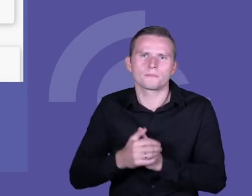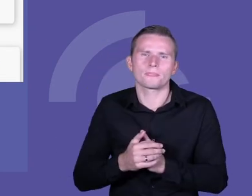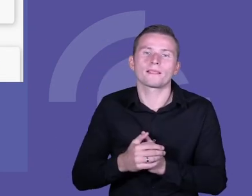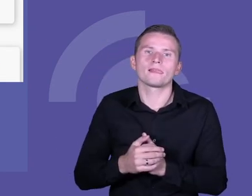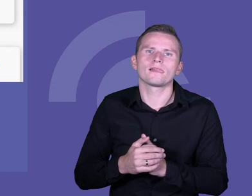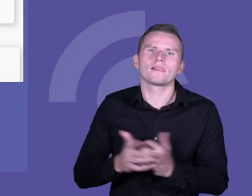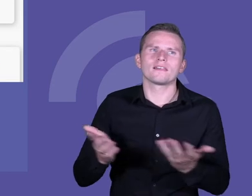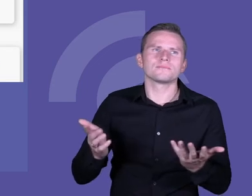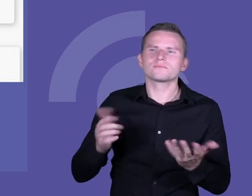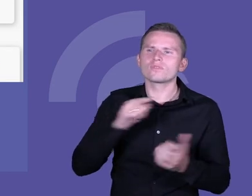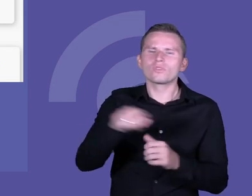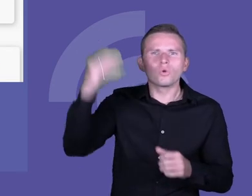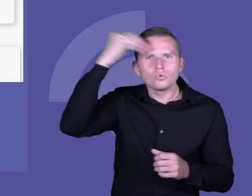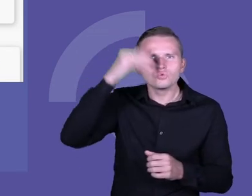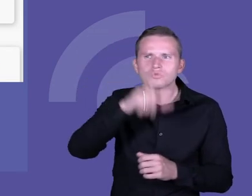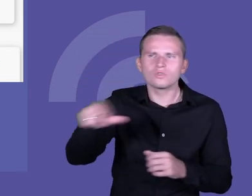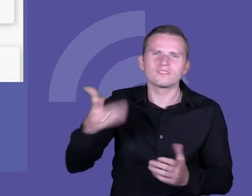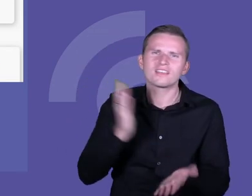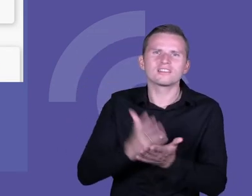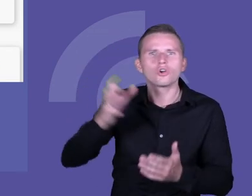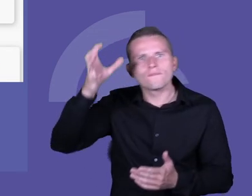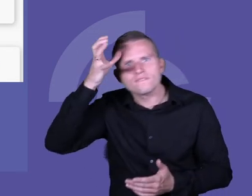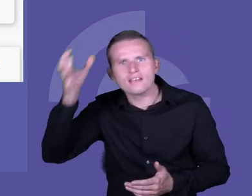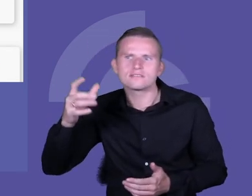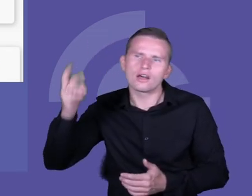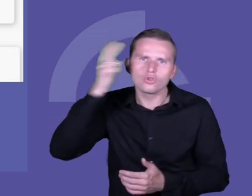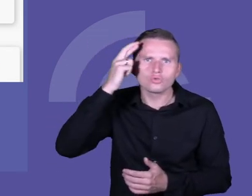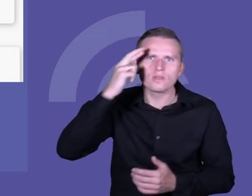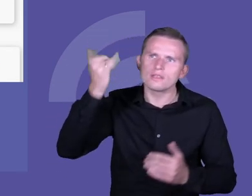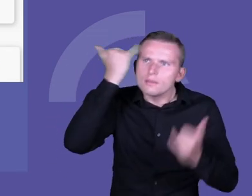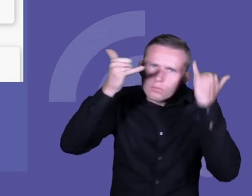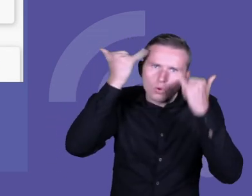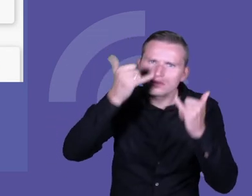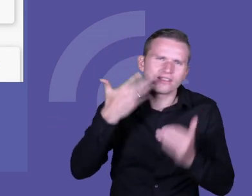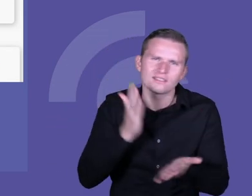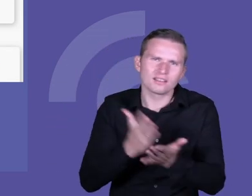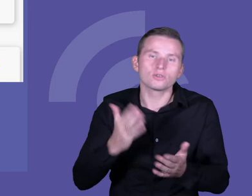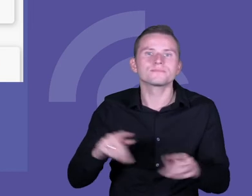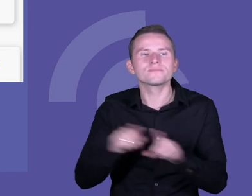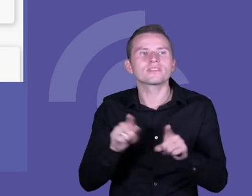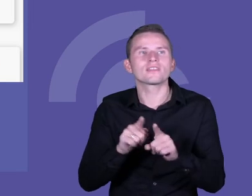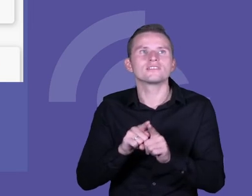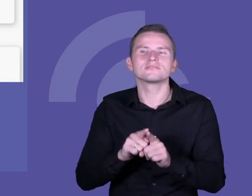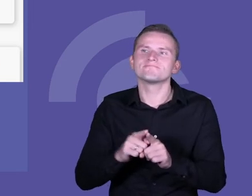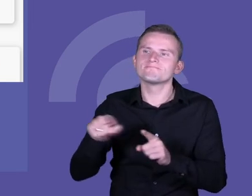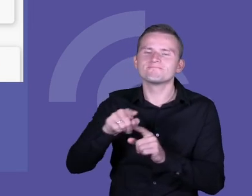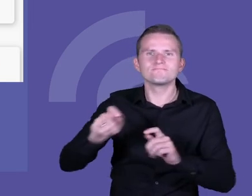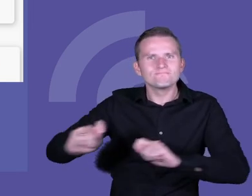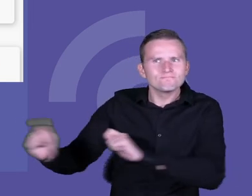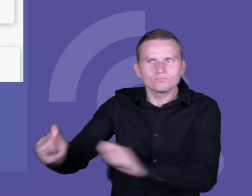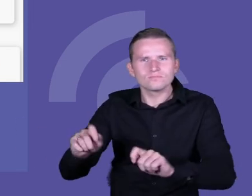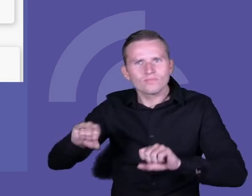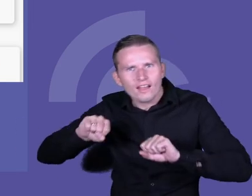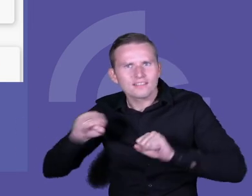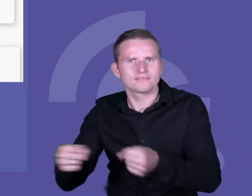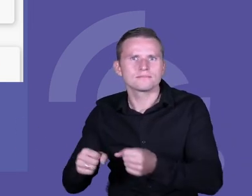wiedzę, rozumienie własnych błędów i przyczyn ich popełniania, ale także tak naprawdę aktywizowało właśnie to metapoznanie,